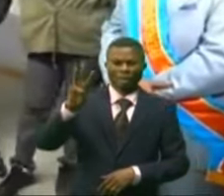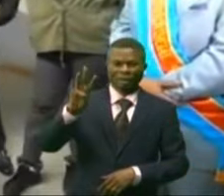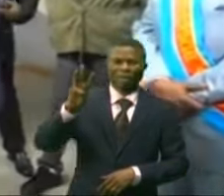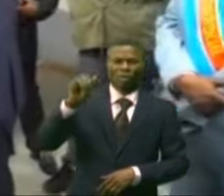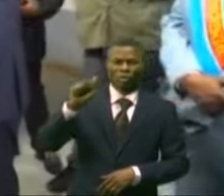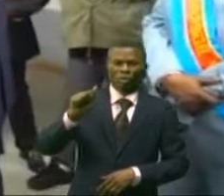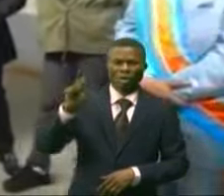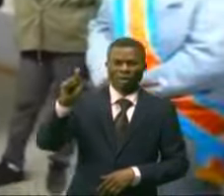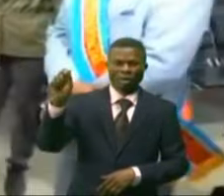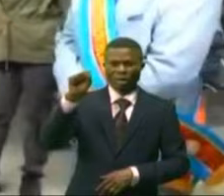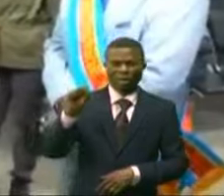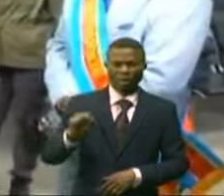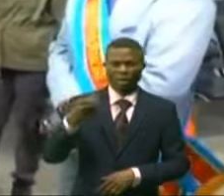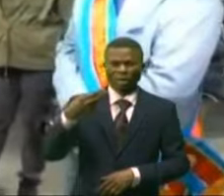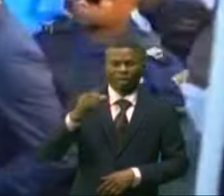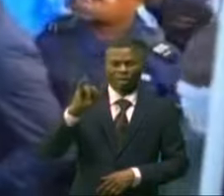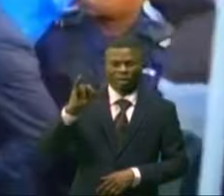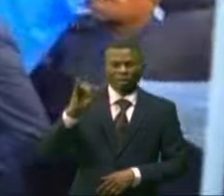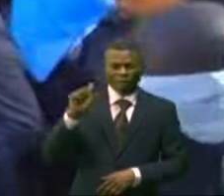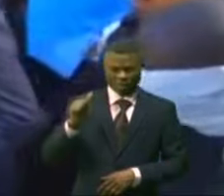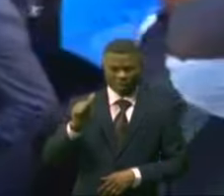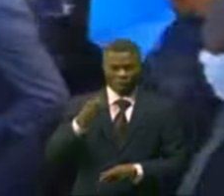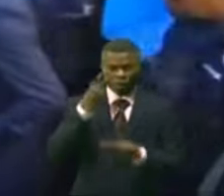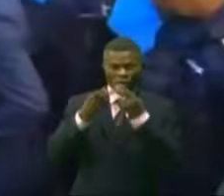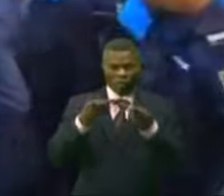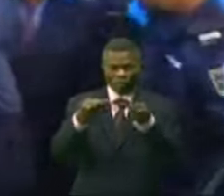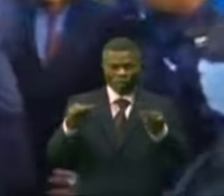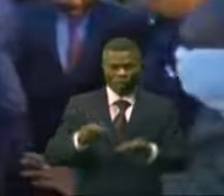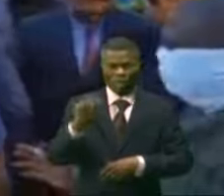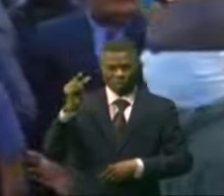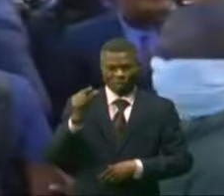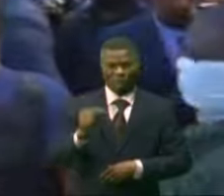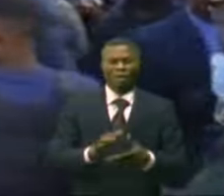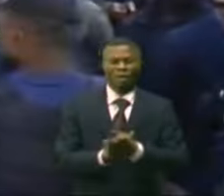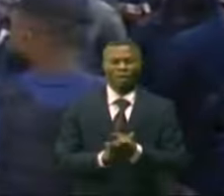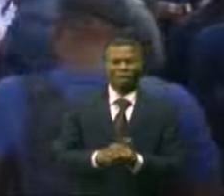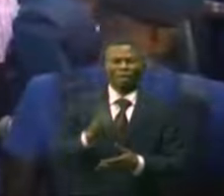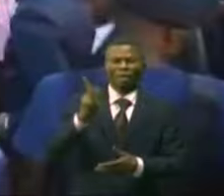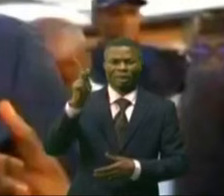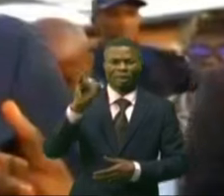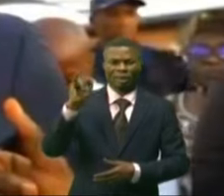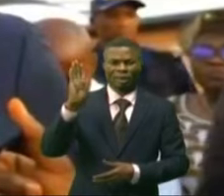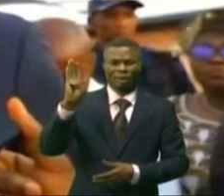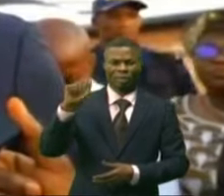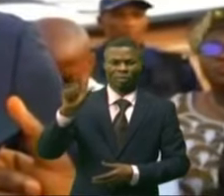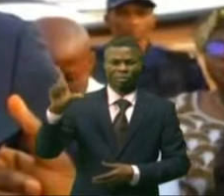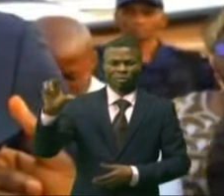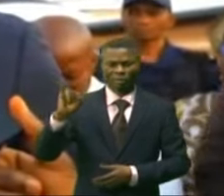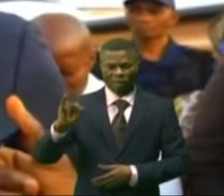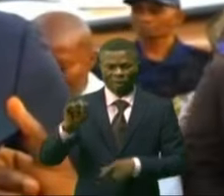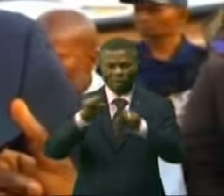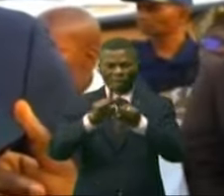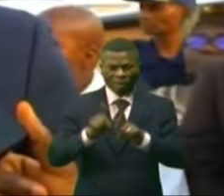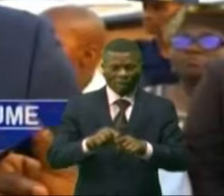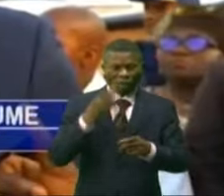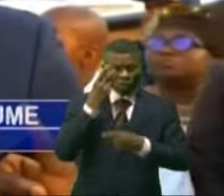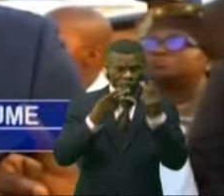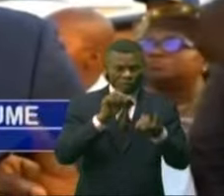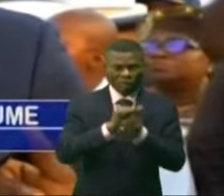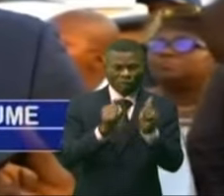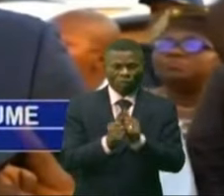installations de minières de Kibali. Après, nous allons voir aussi quelques sites. Les revenus ou les retombées des mines